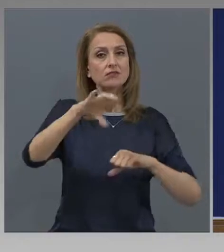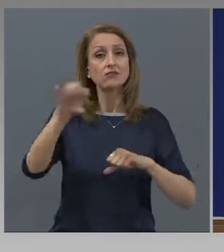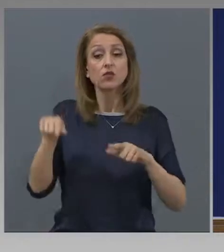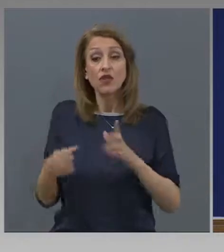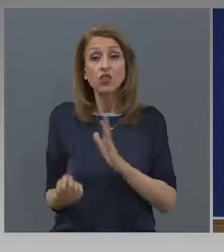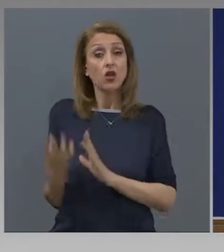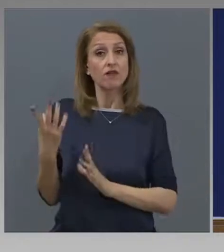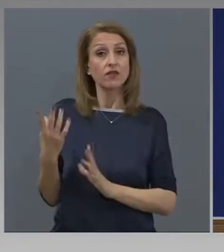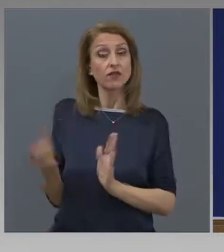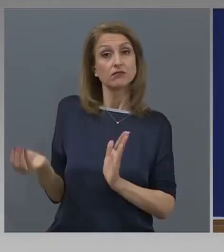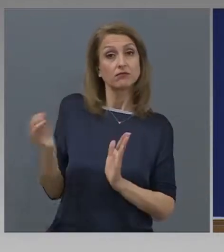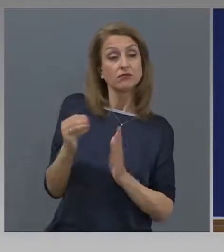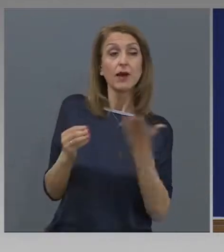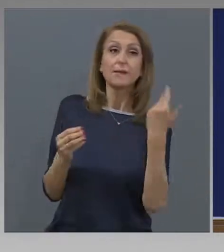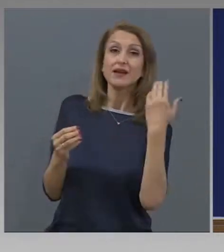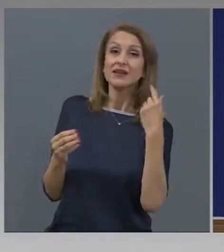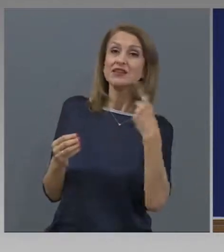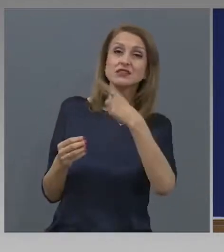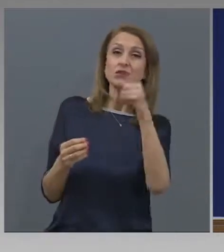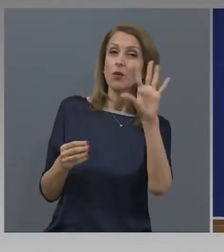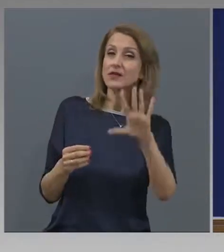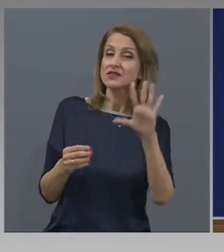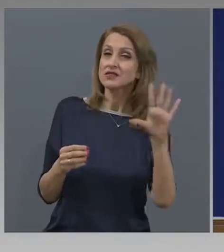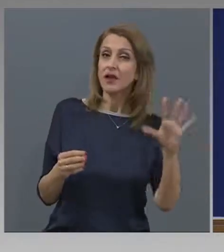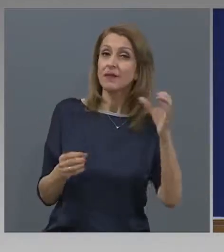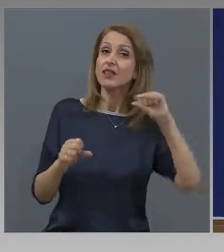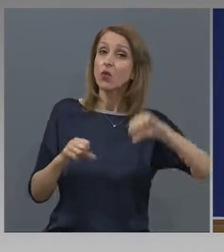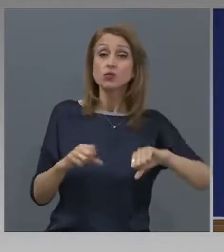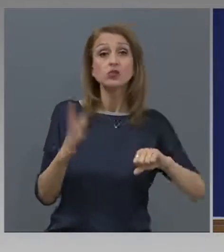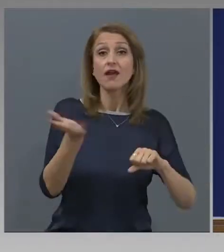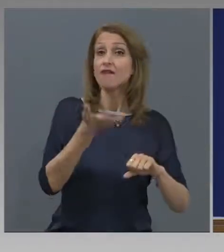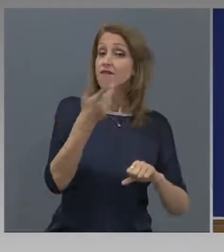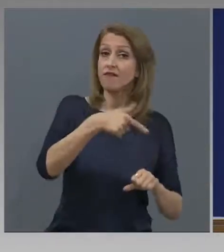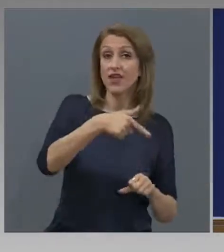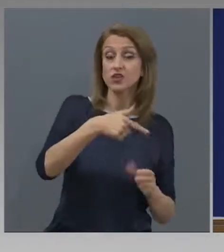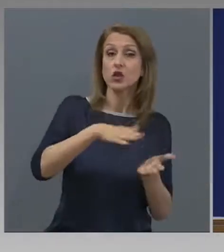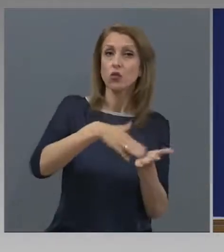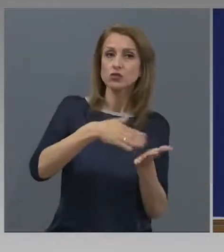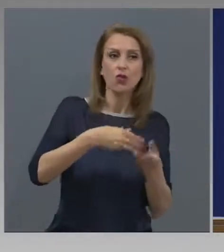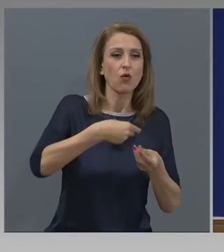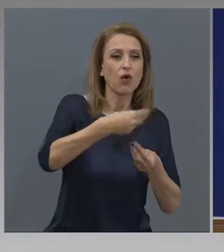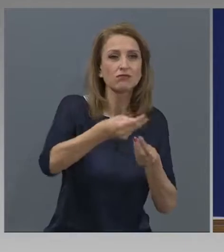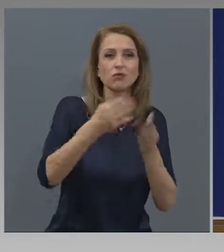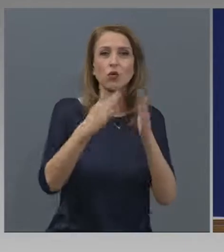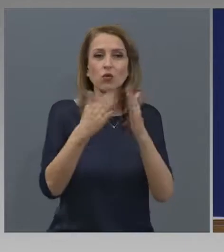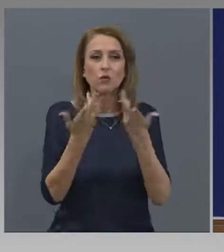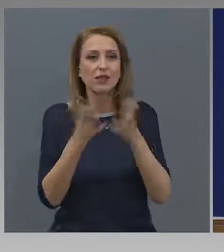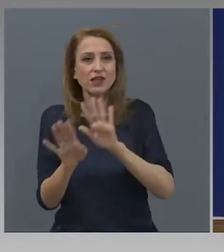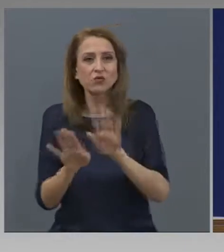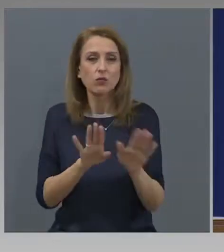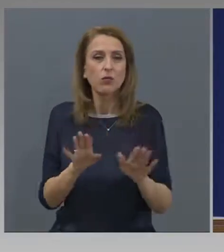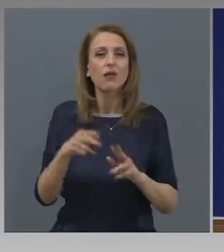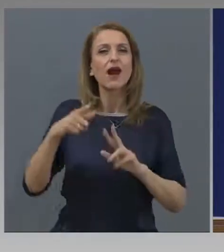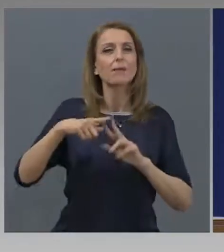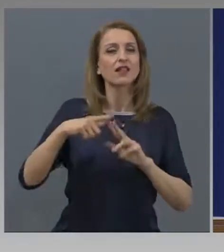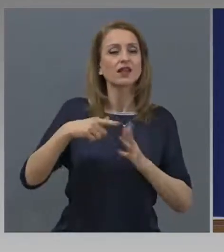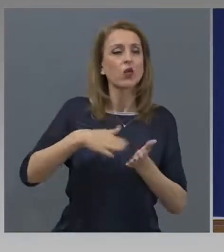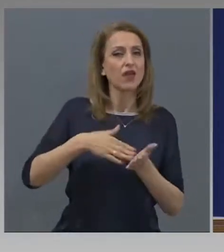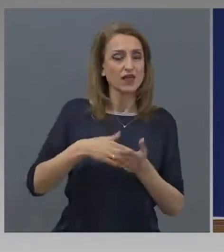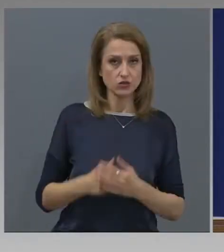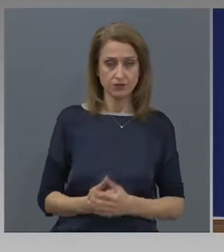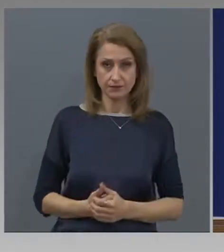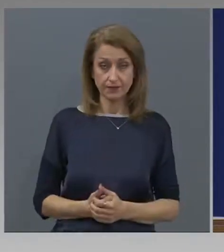са допълнителни към тези 155 общини, в които вече услугата съществува. По отношение на